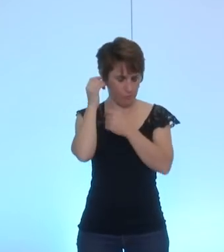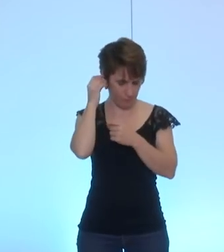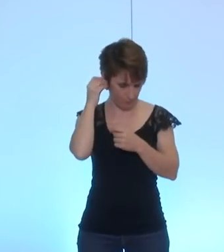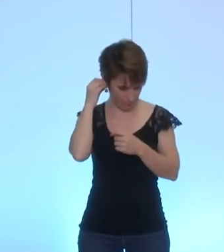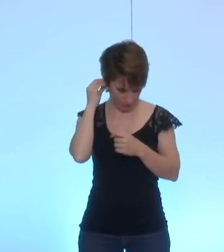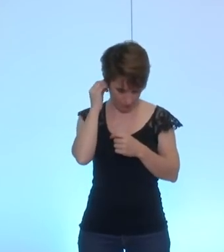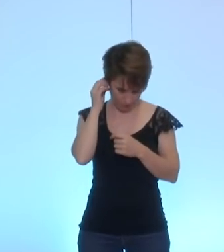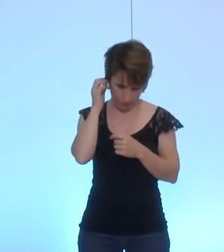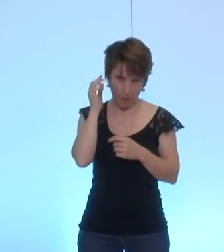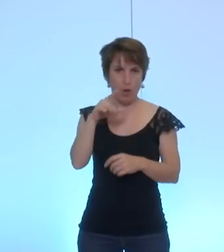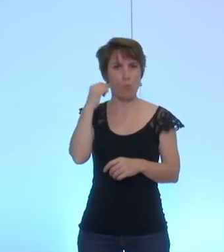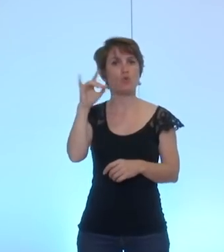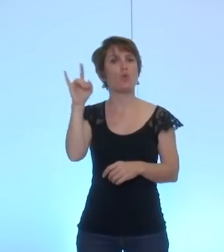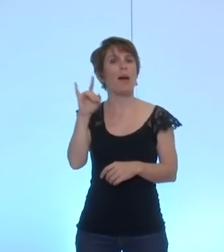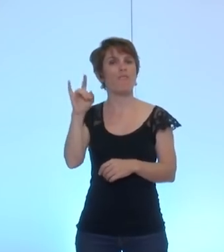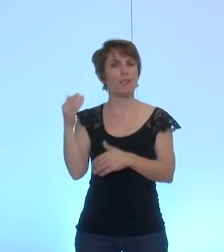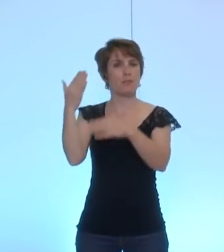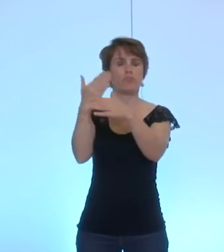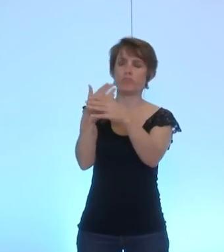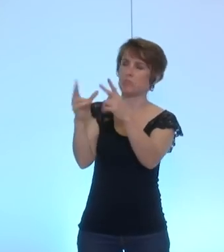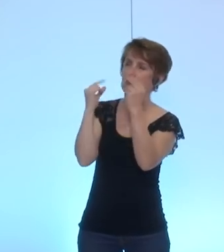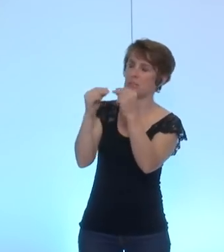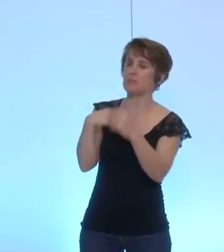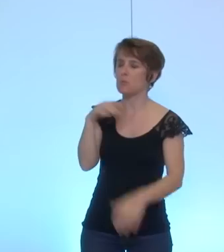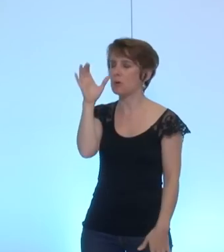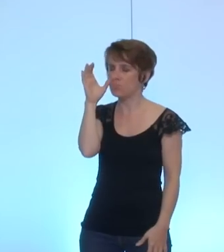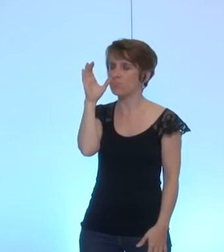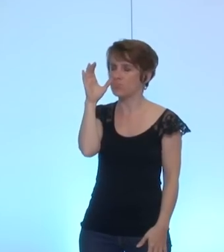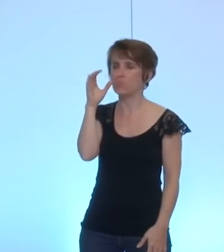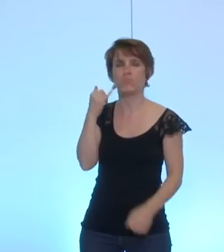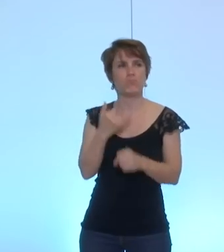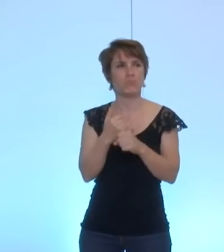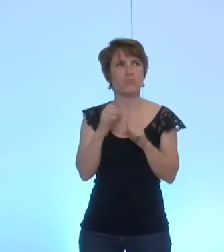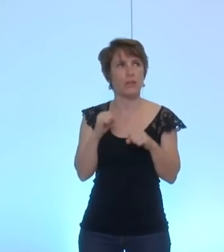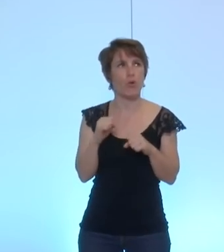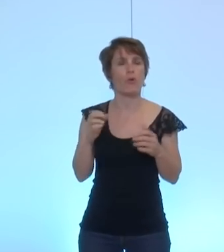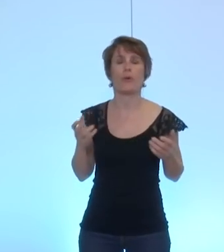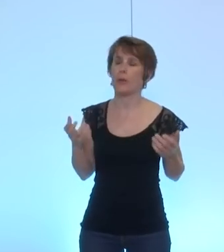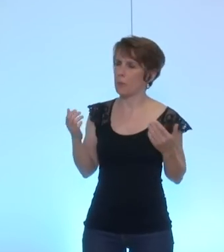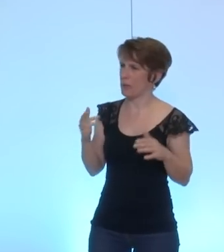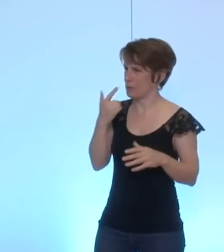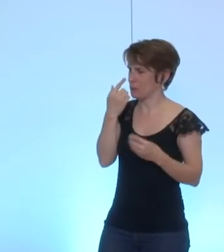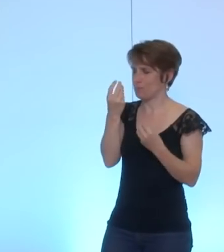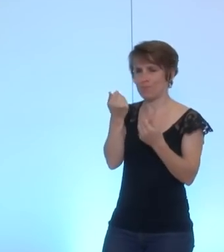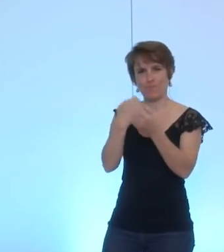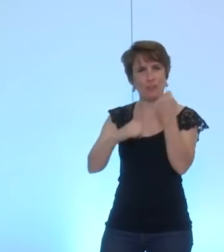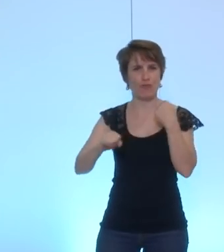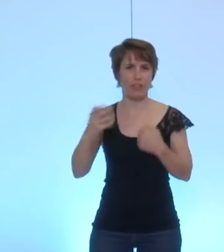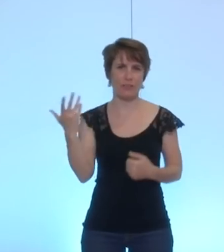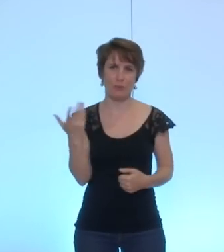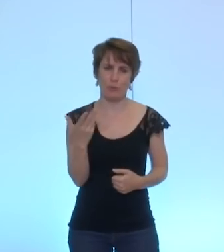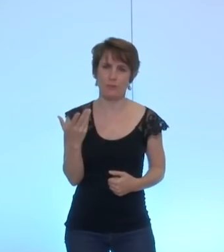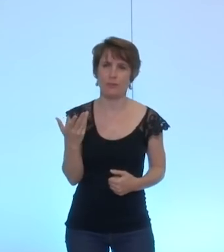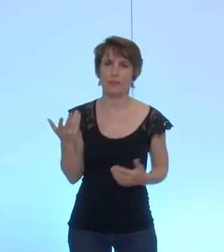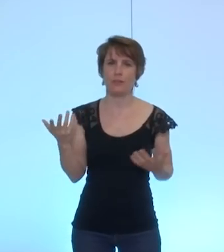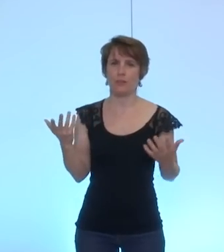'instant de Klaus Abfast. Il y a toujours une gêne en vous entendant entre cette opposition qui semble être une opposition